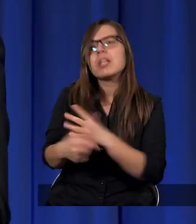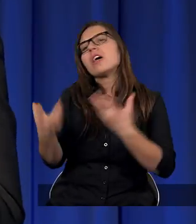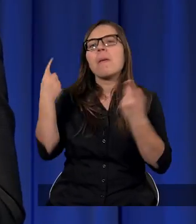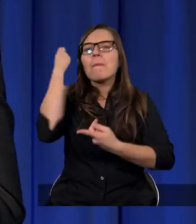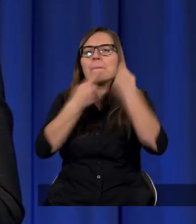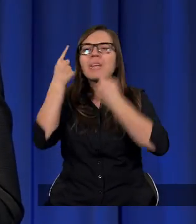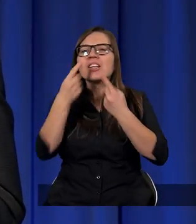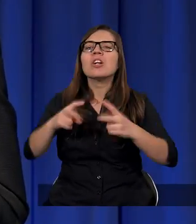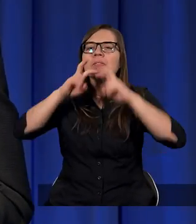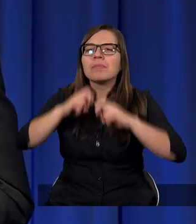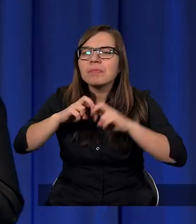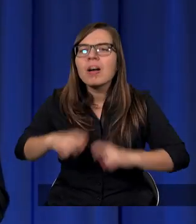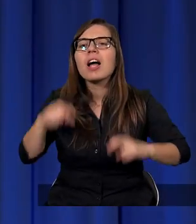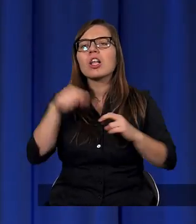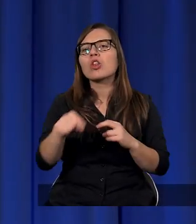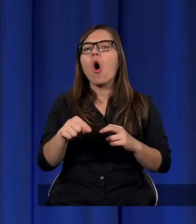weryfikacji to, co wierzy.